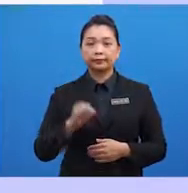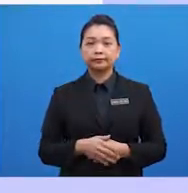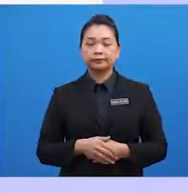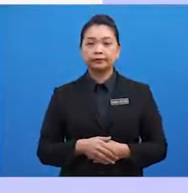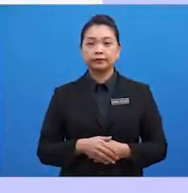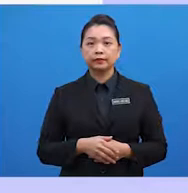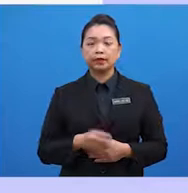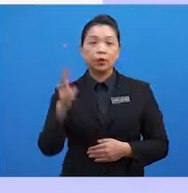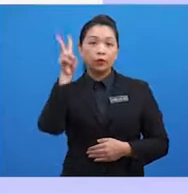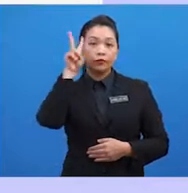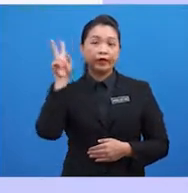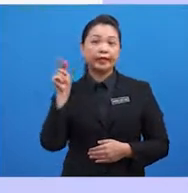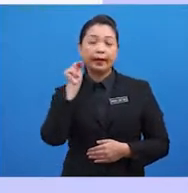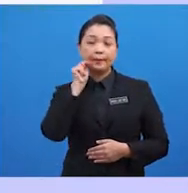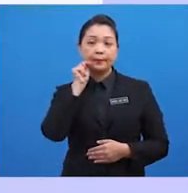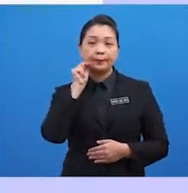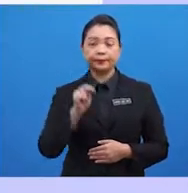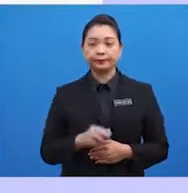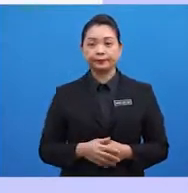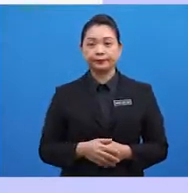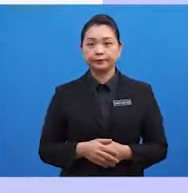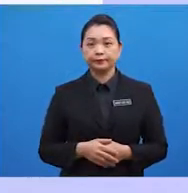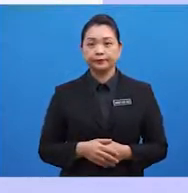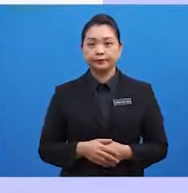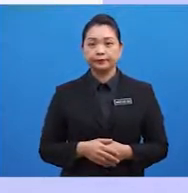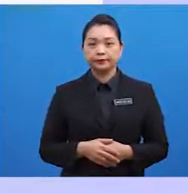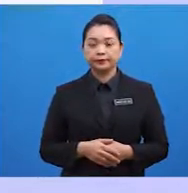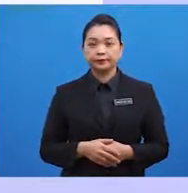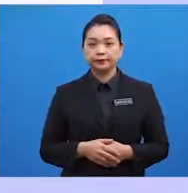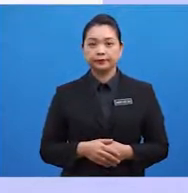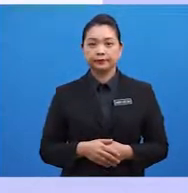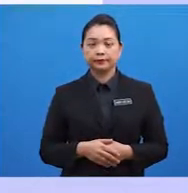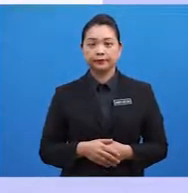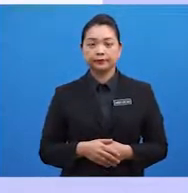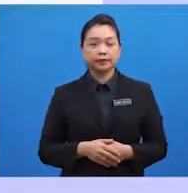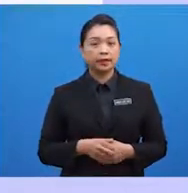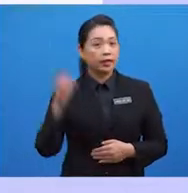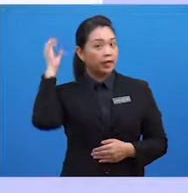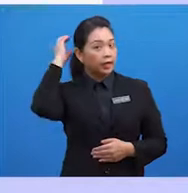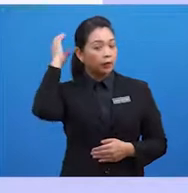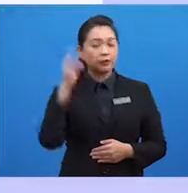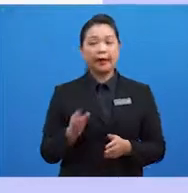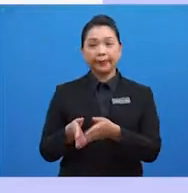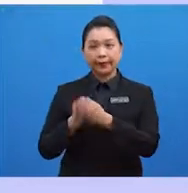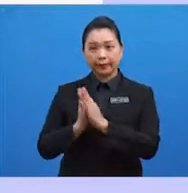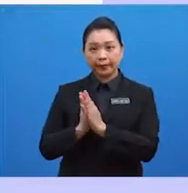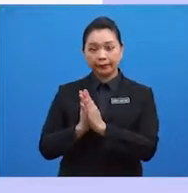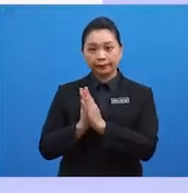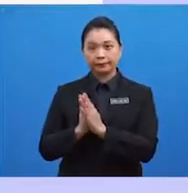Vietnam pada tahun 1995, Laos dan Myanmar pada tahun